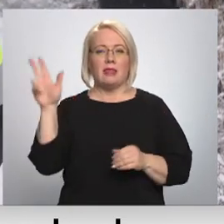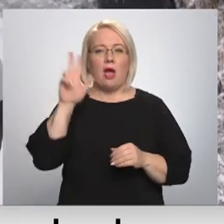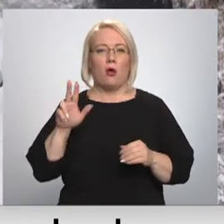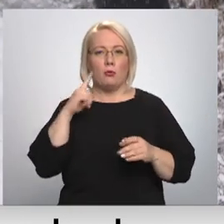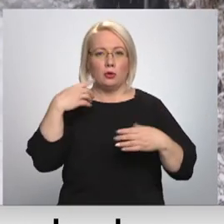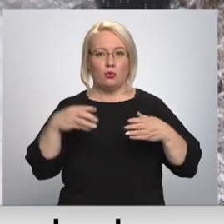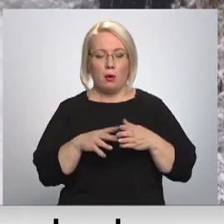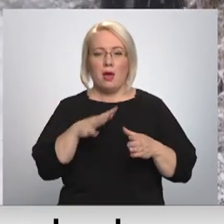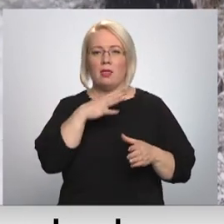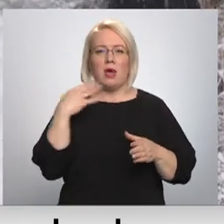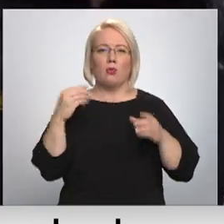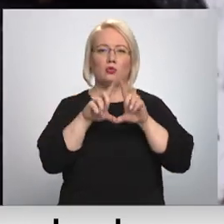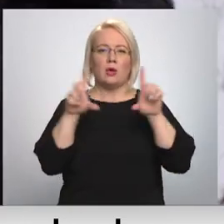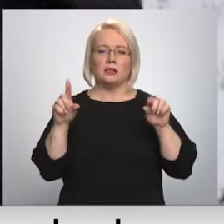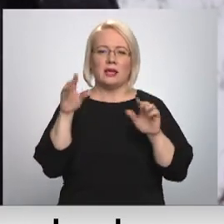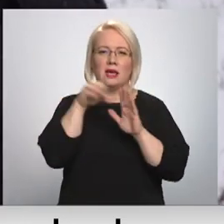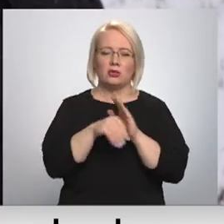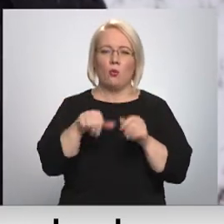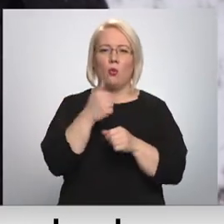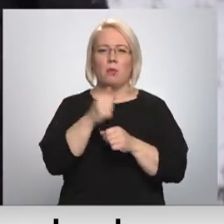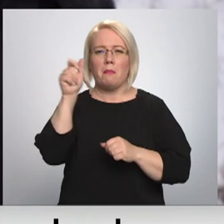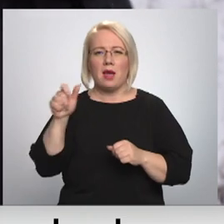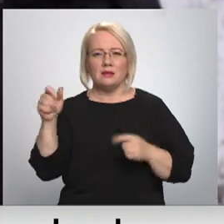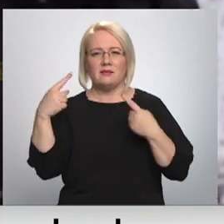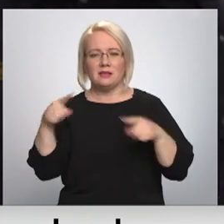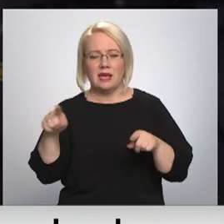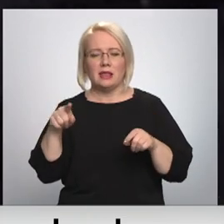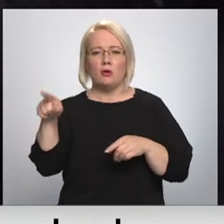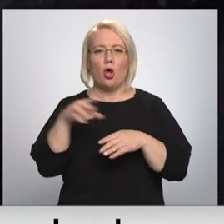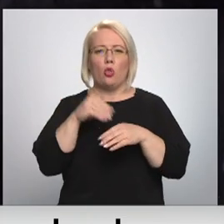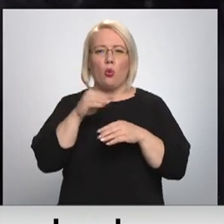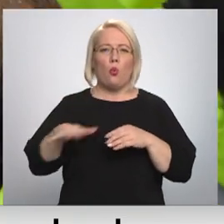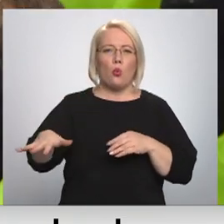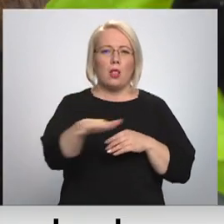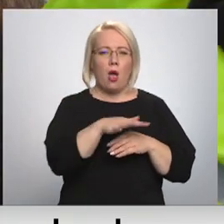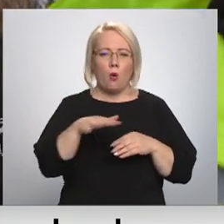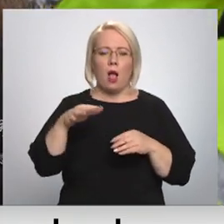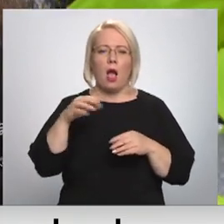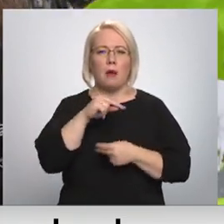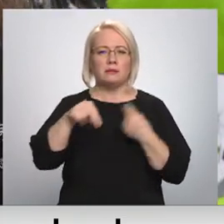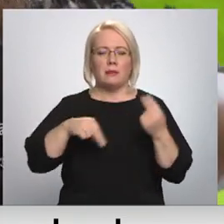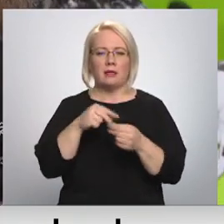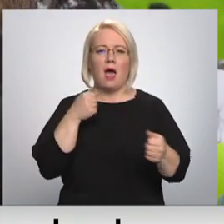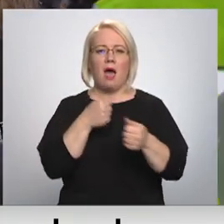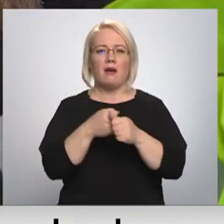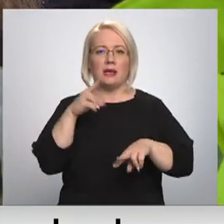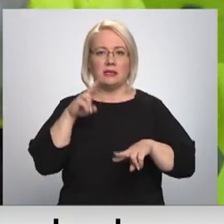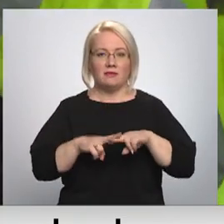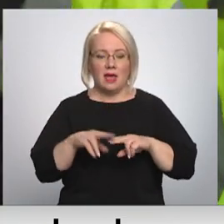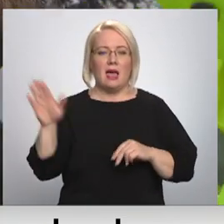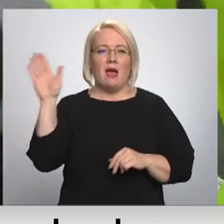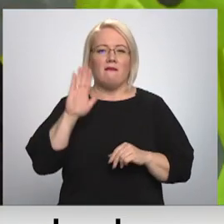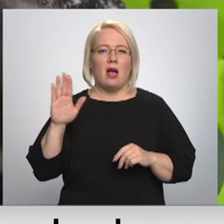vairāku iesaistīto iestāžu un uzņēmu pārstāvi situāciju dūņu laukā griži apsprieda arī avārijas vieta. Valsts